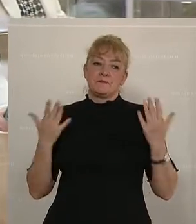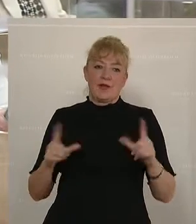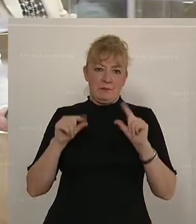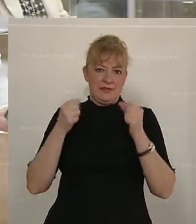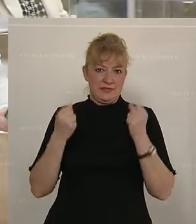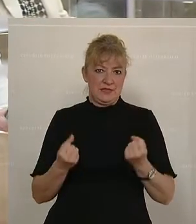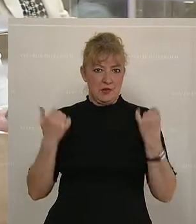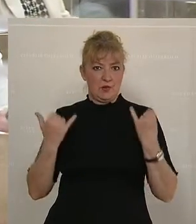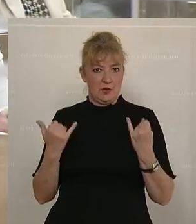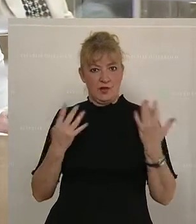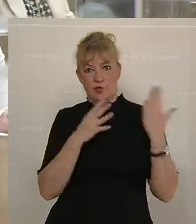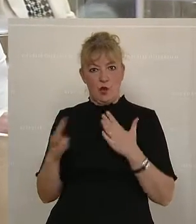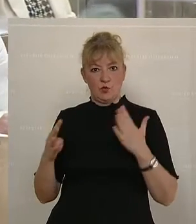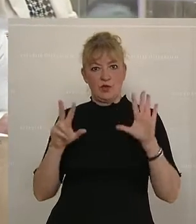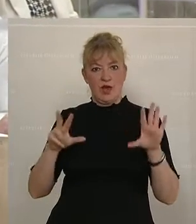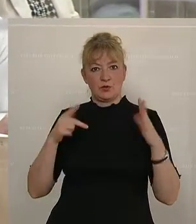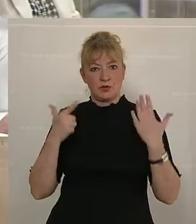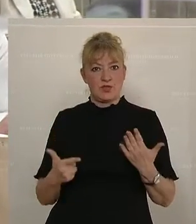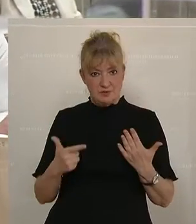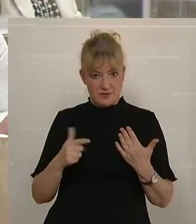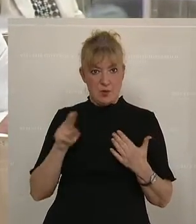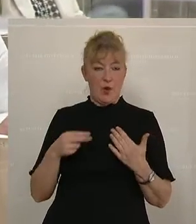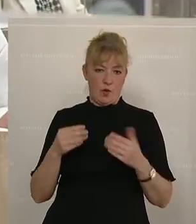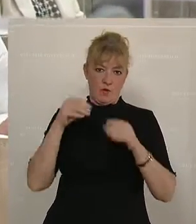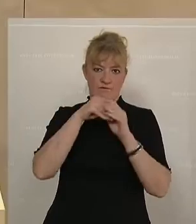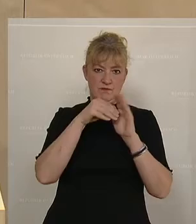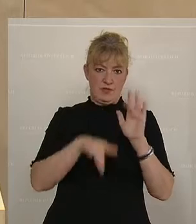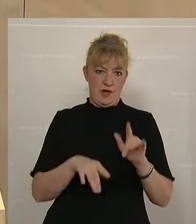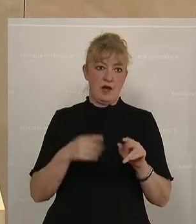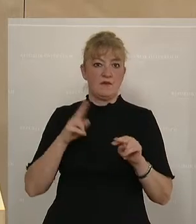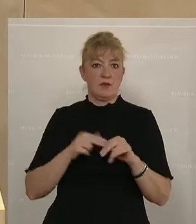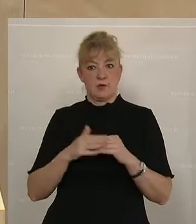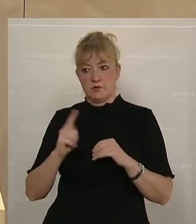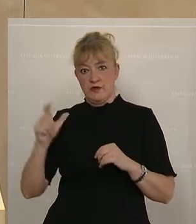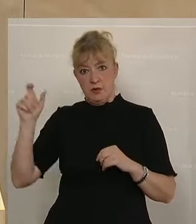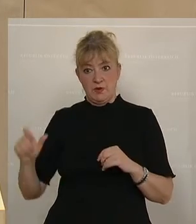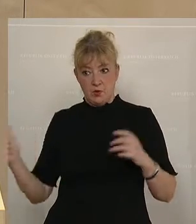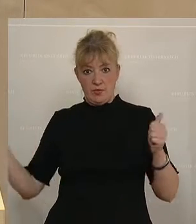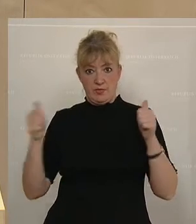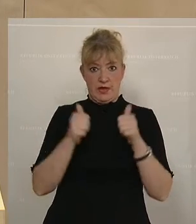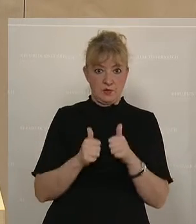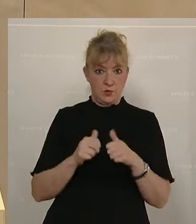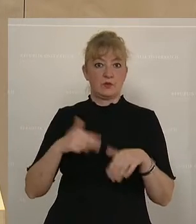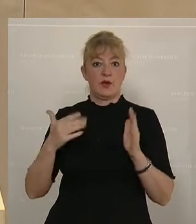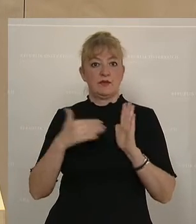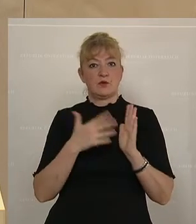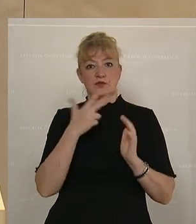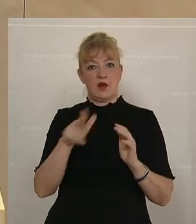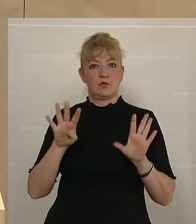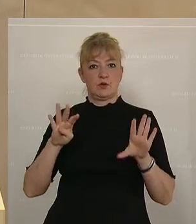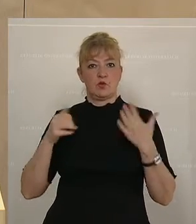Mindestsicherung ist heute mit 978 Euro festgelegt. Wenn man eine zweite Person hinzunimmt, dann sind es bei 1.369.